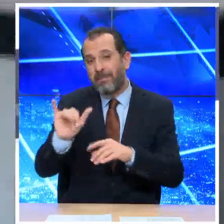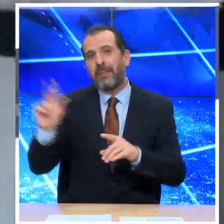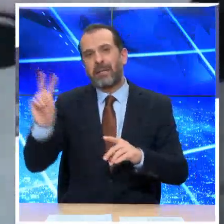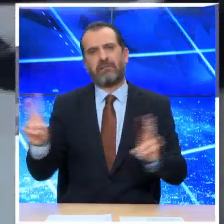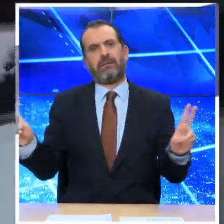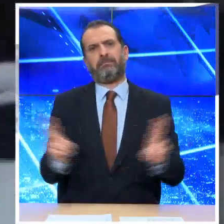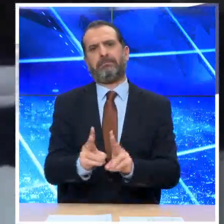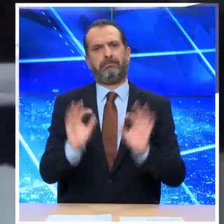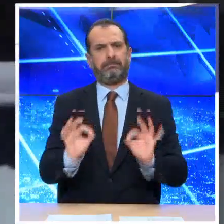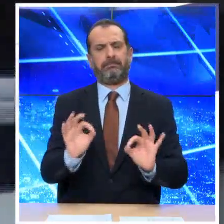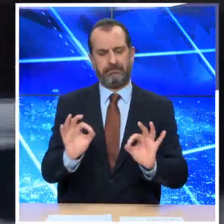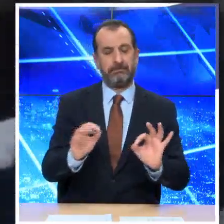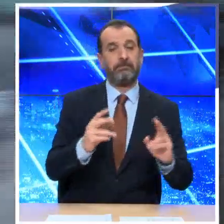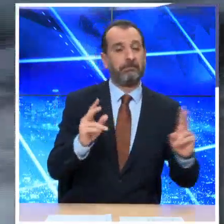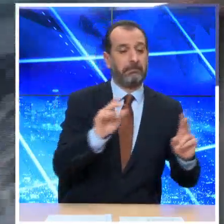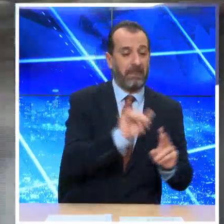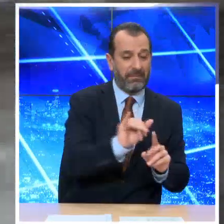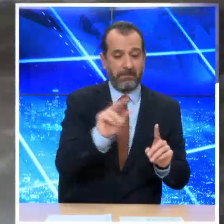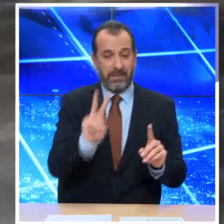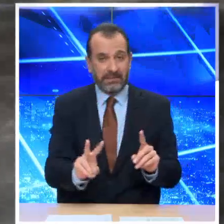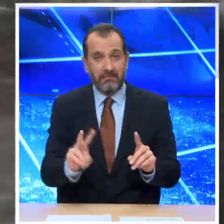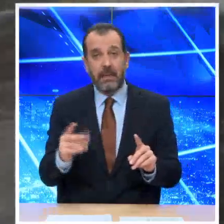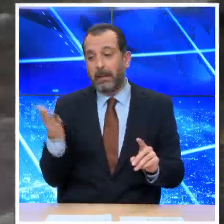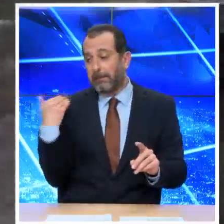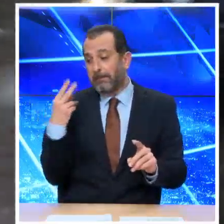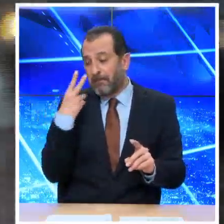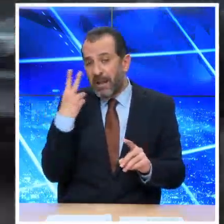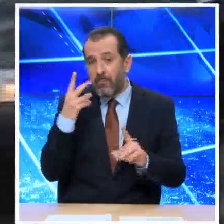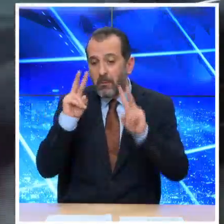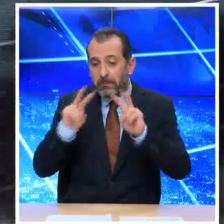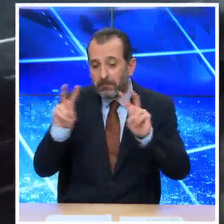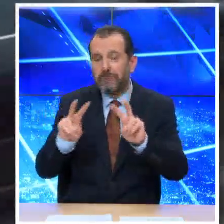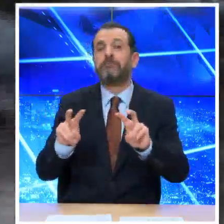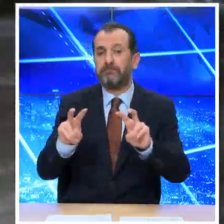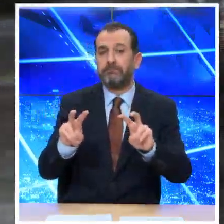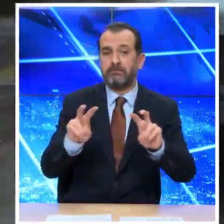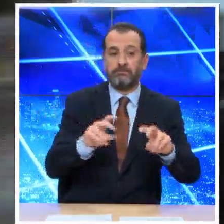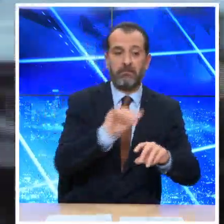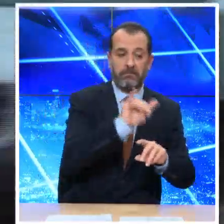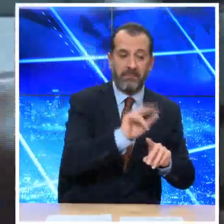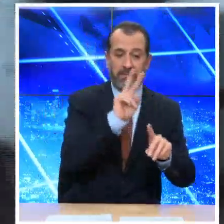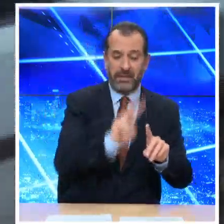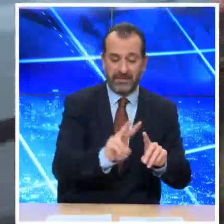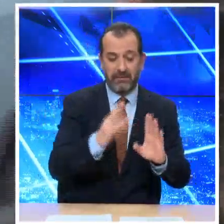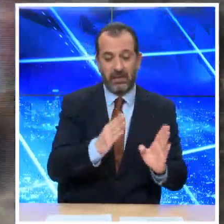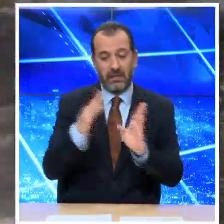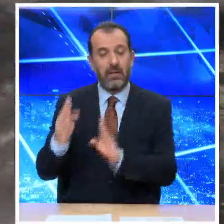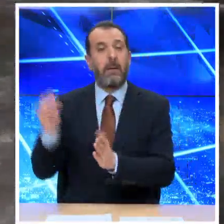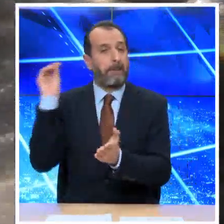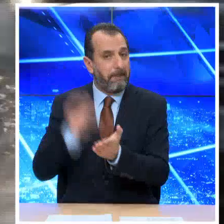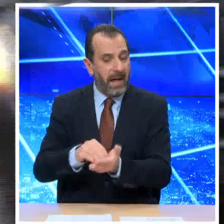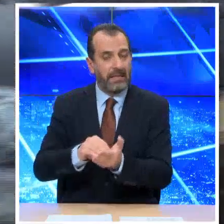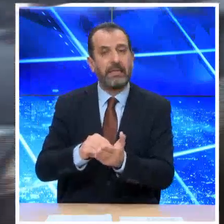την Παρασκευή. Ενώ από ό,τι δείχνει τα δελευταία στοιχεία Ράνια φαίνεται να χαλάει ο καιρός ξανά